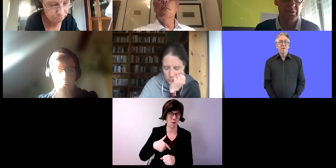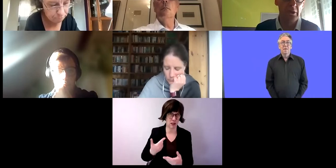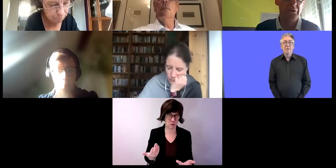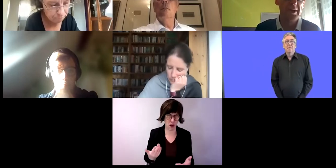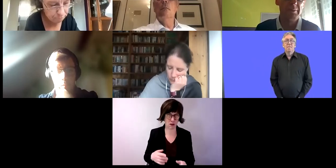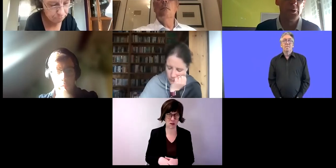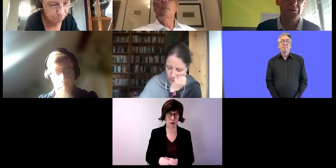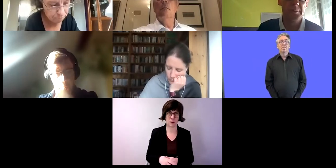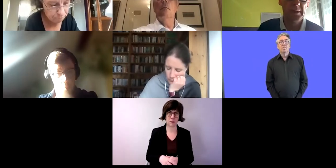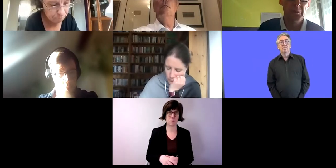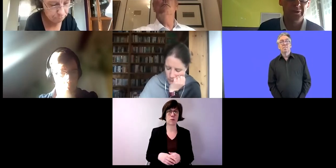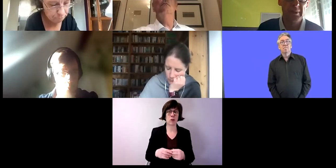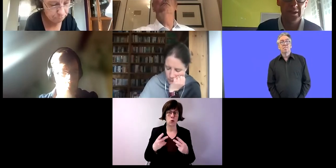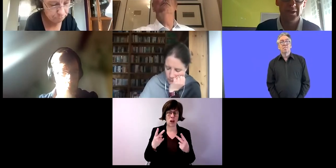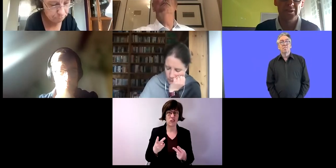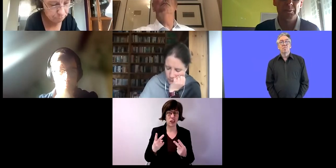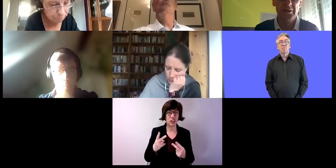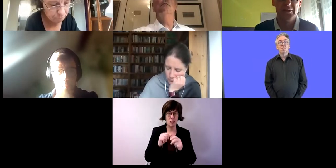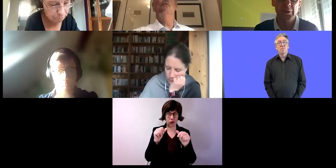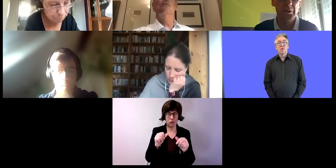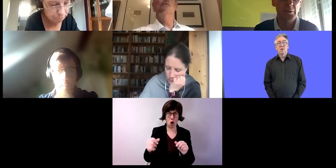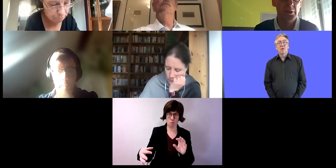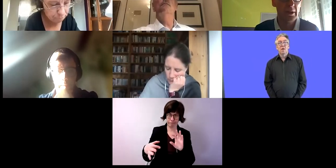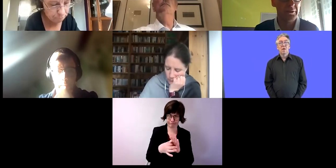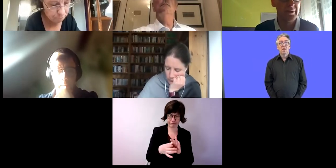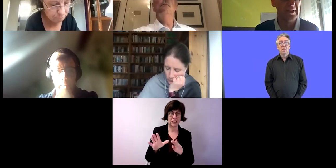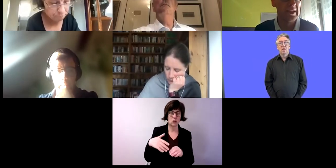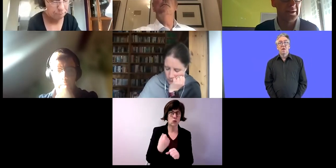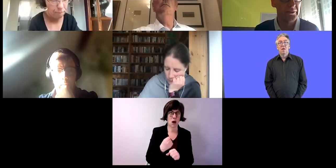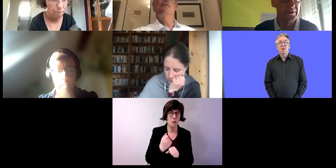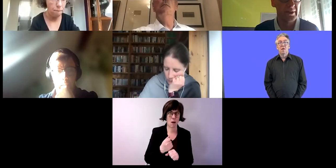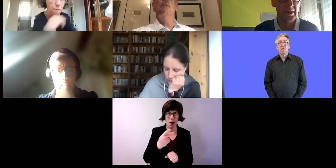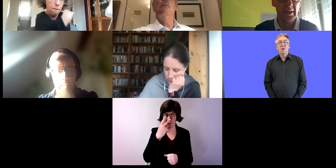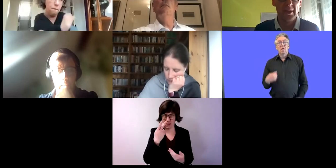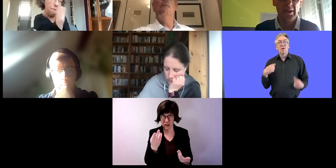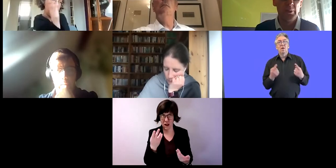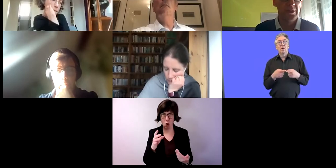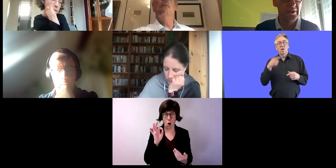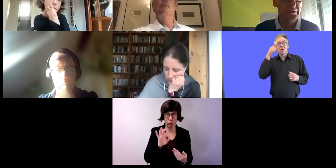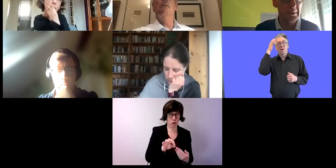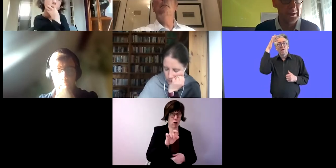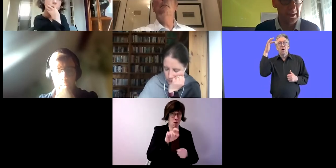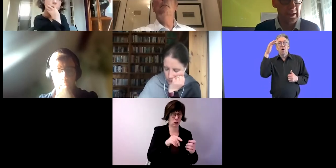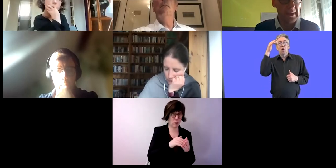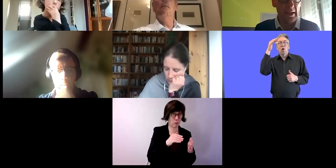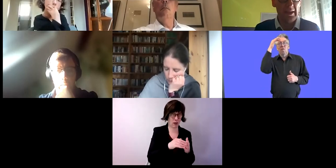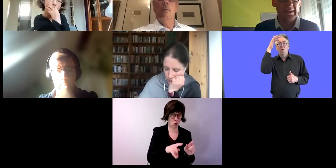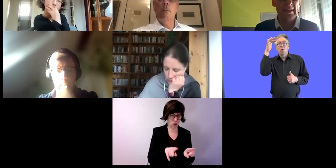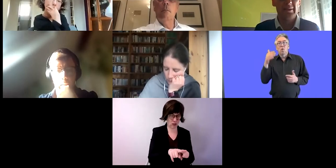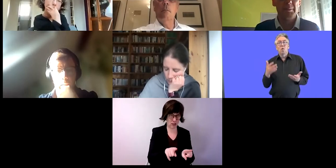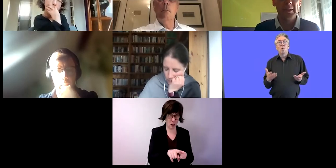Und eine wichtige Art, mit ihnen zusammenzuarbeiten, auch für behinderte Menschen wichtig, ist